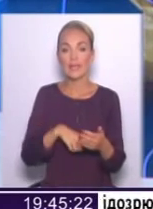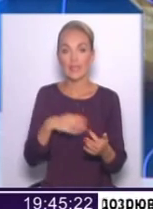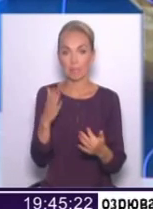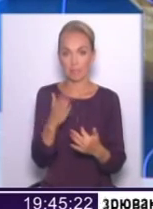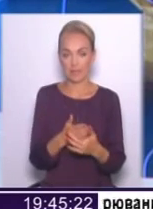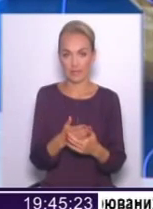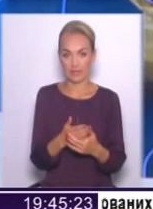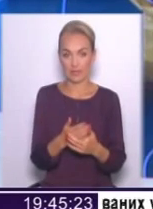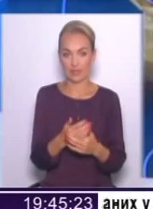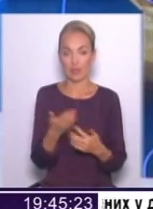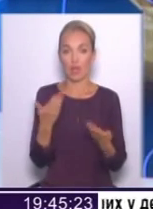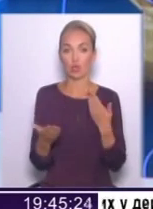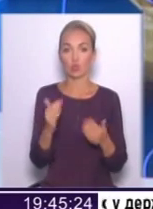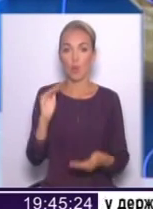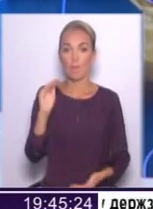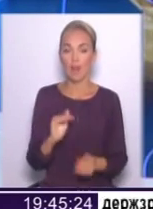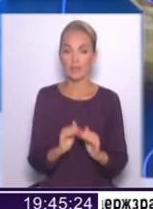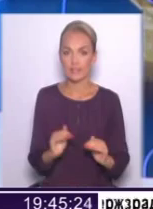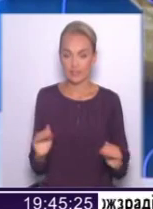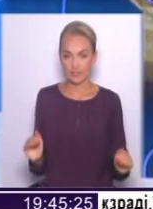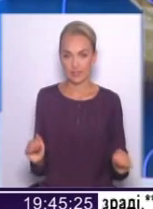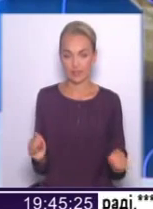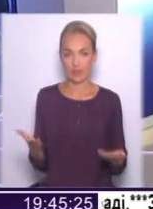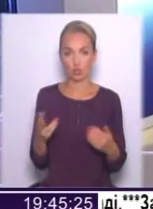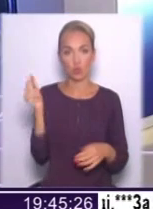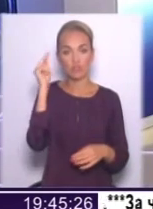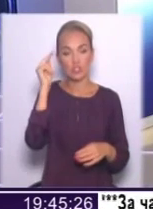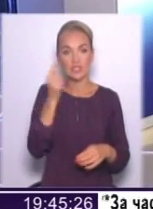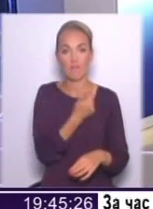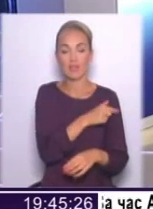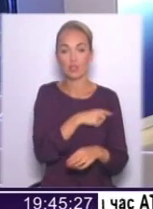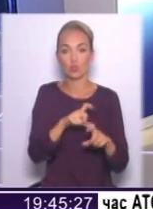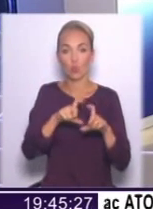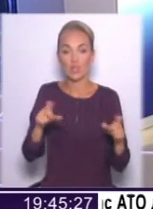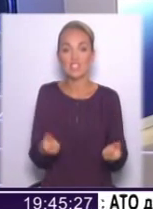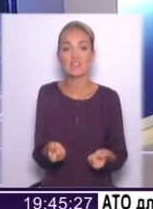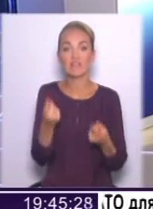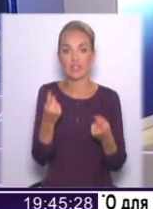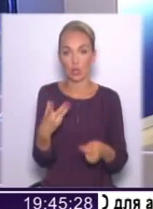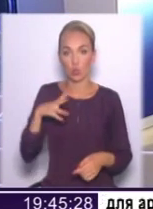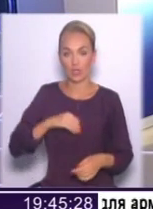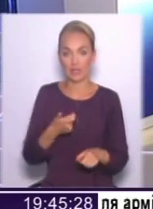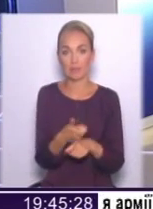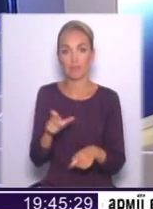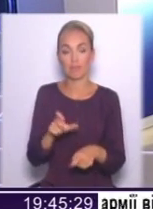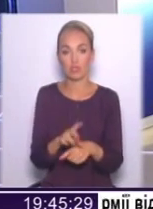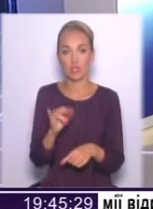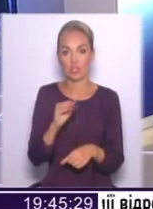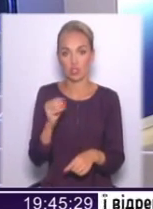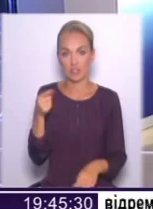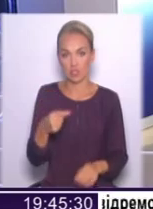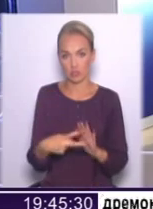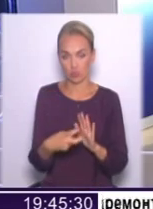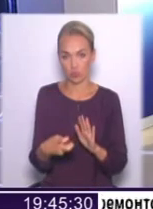малі діти, якщо вчиться в медичному коледжі. Звідки ж дохід більший, ніж 1700 гривень? мене прихання,